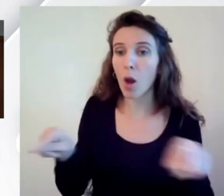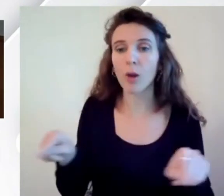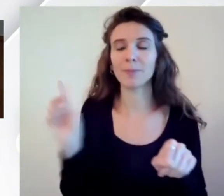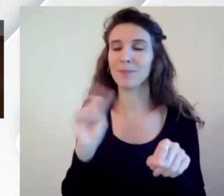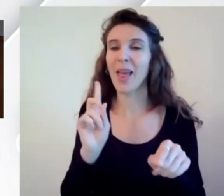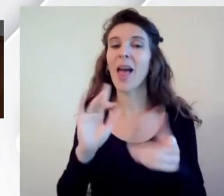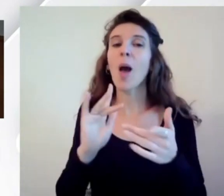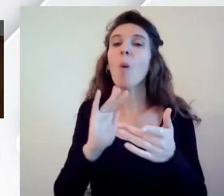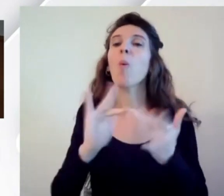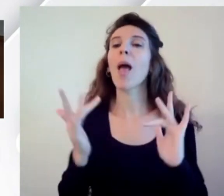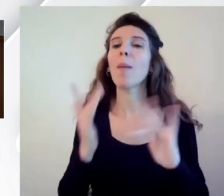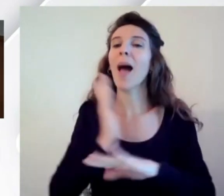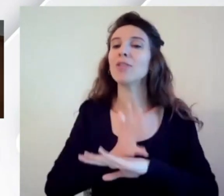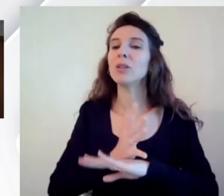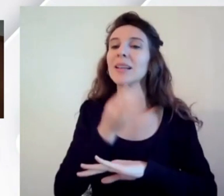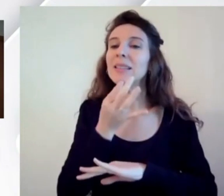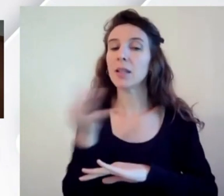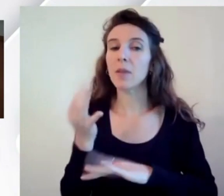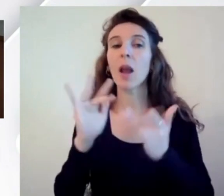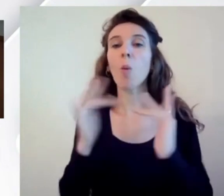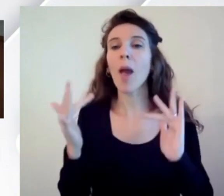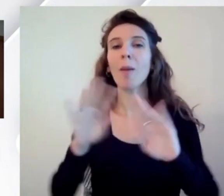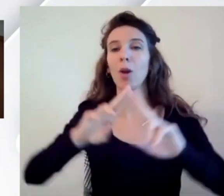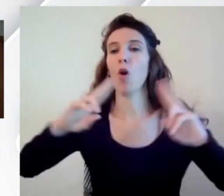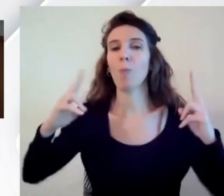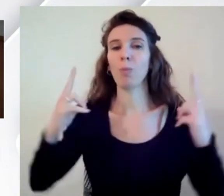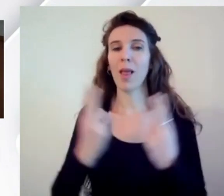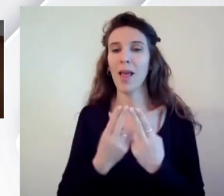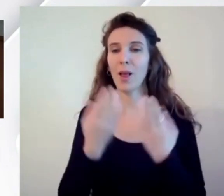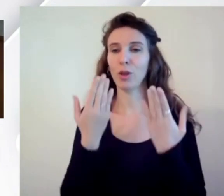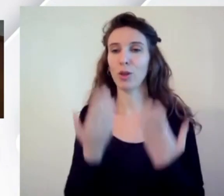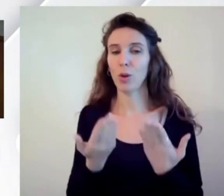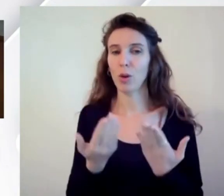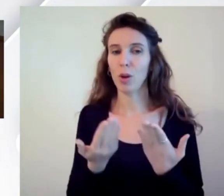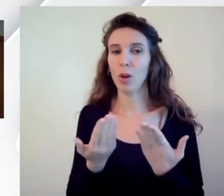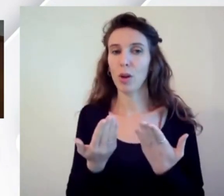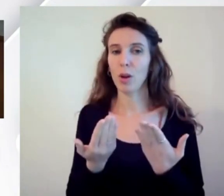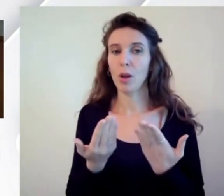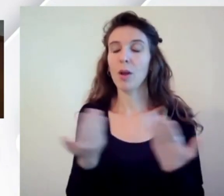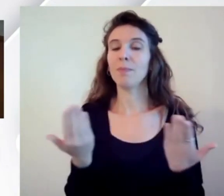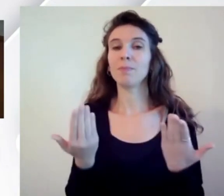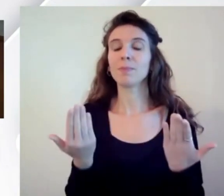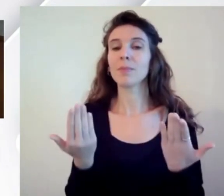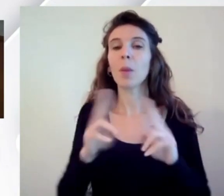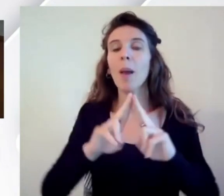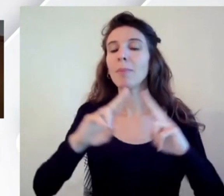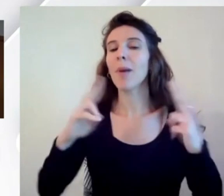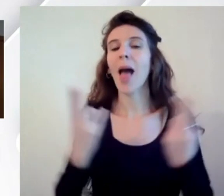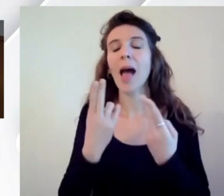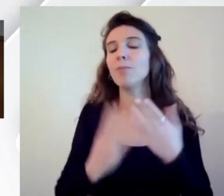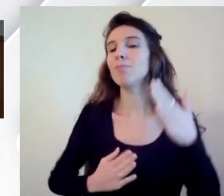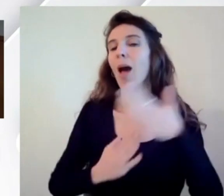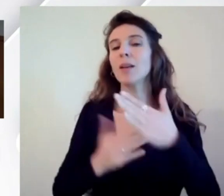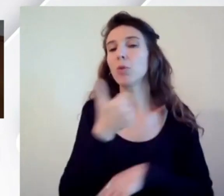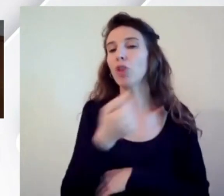significa realizzare il web pienamente nella sua come dire massima espressione